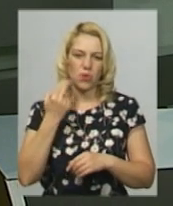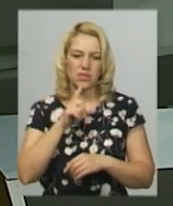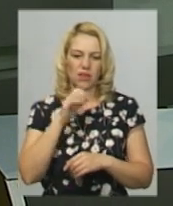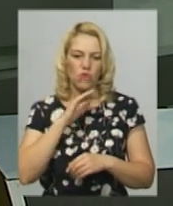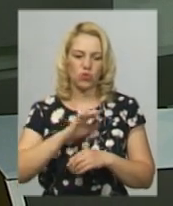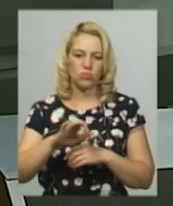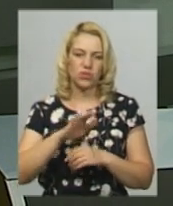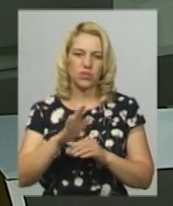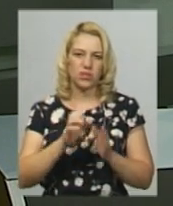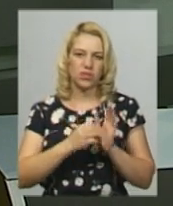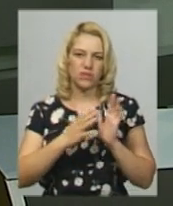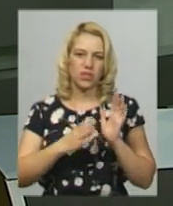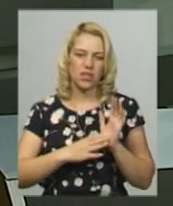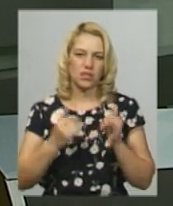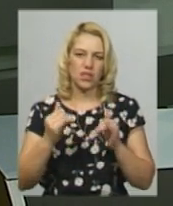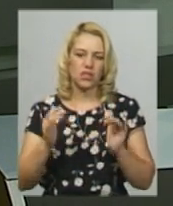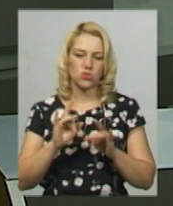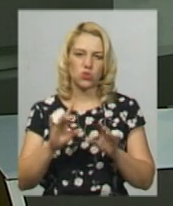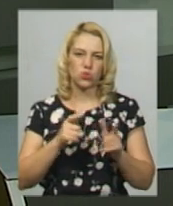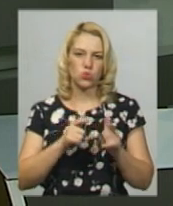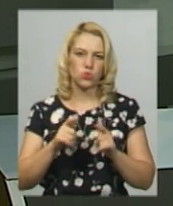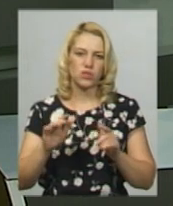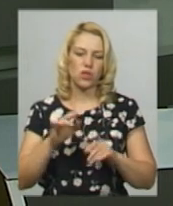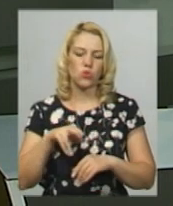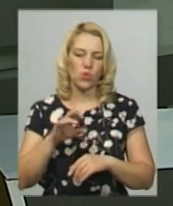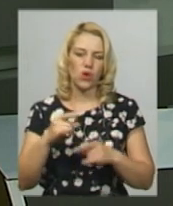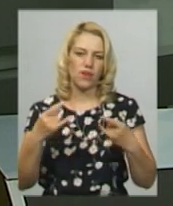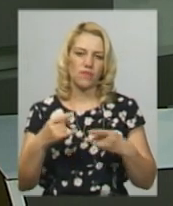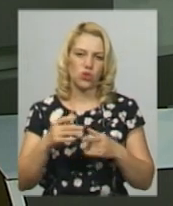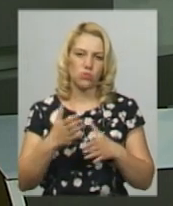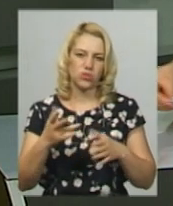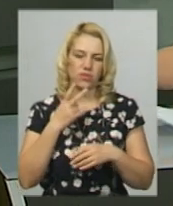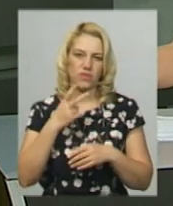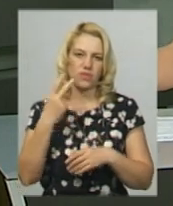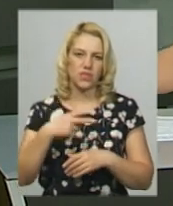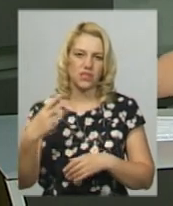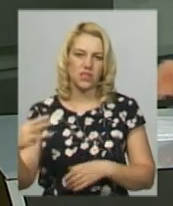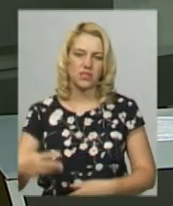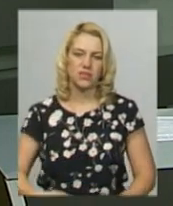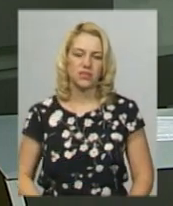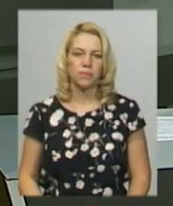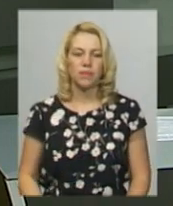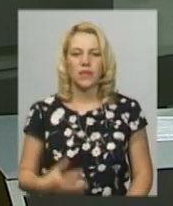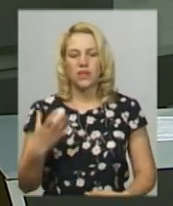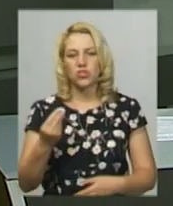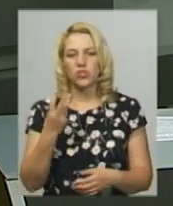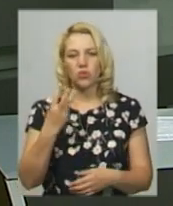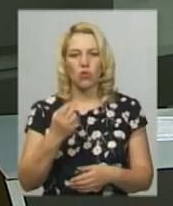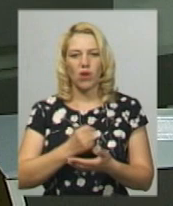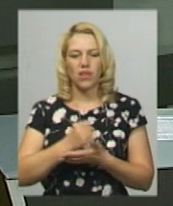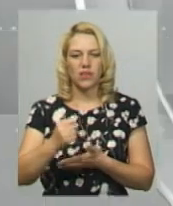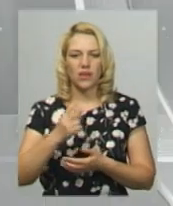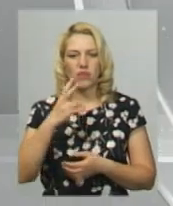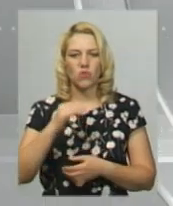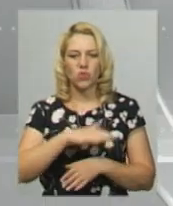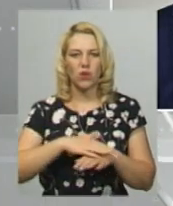лише 19. Наразі сюжет готується до ефіру, більше дивіться о 20.30. Ще трьох кандидатів у народні